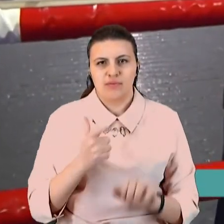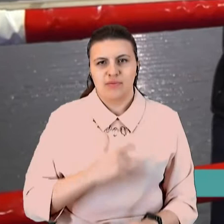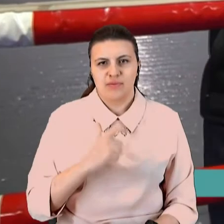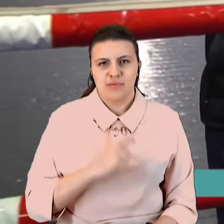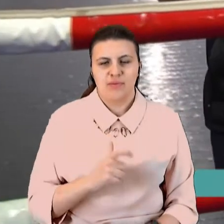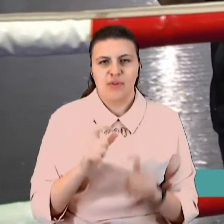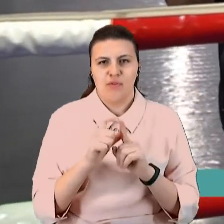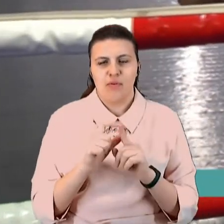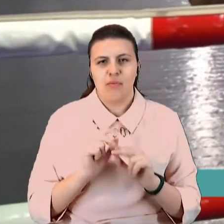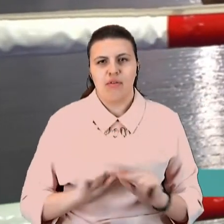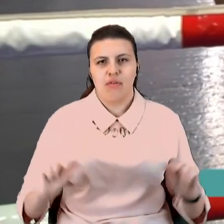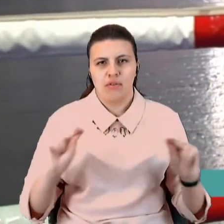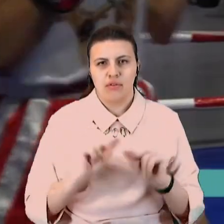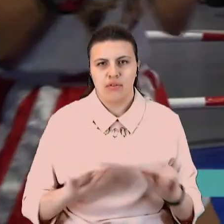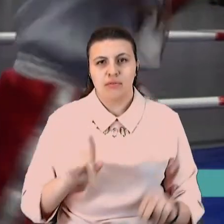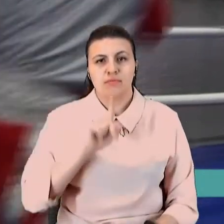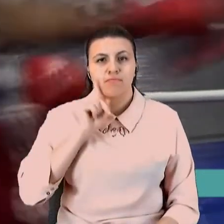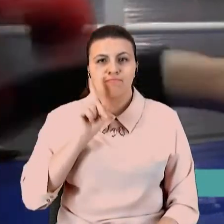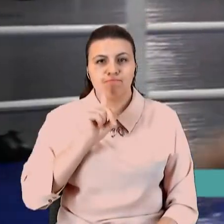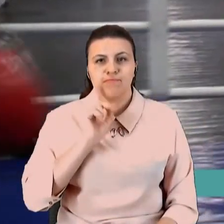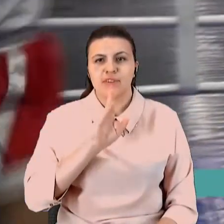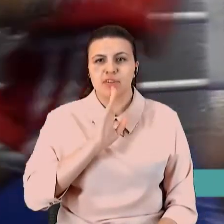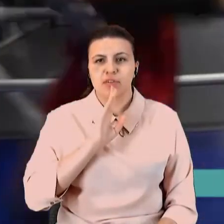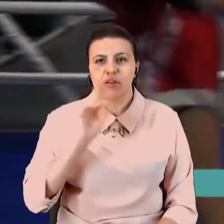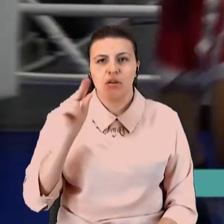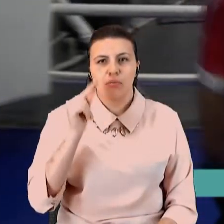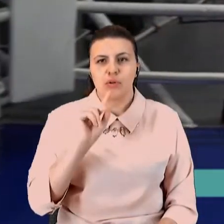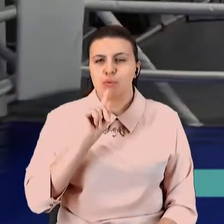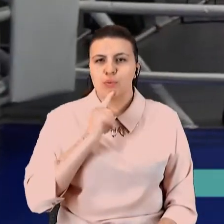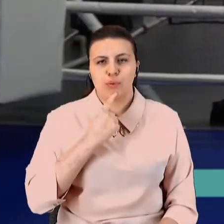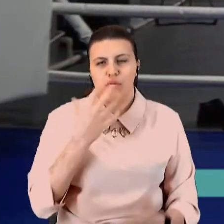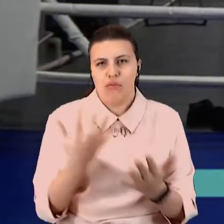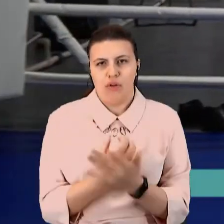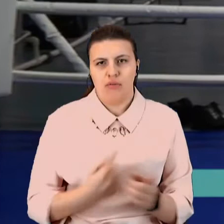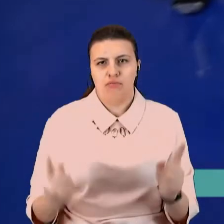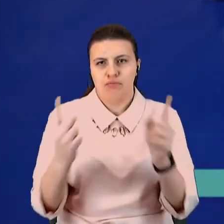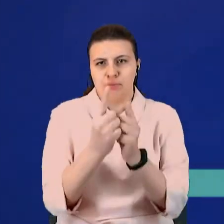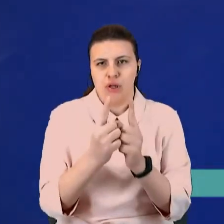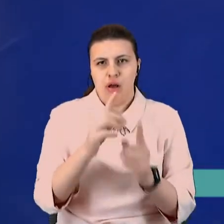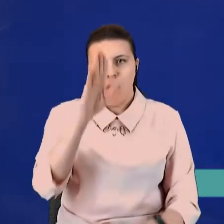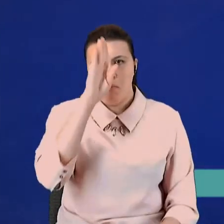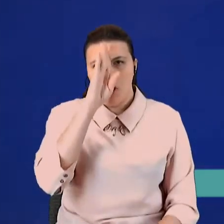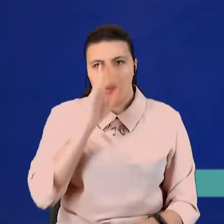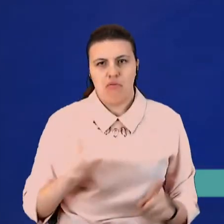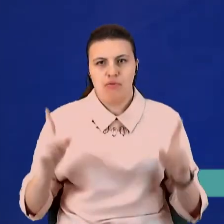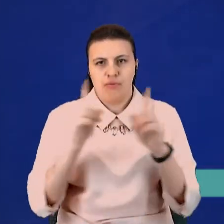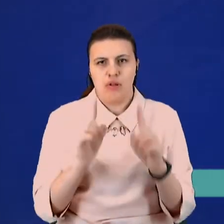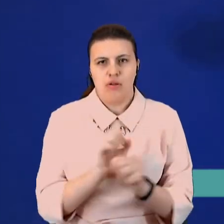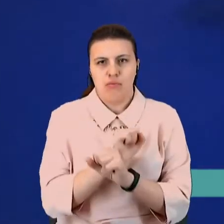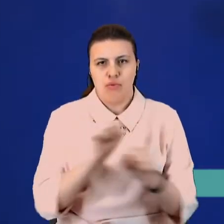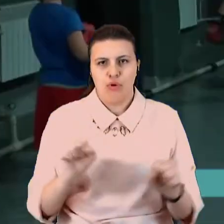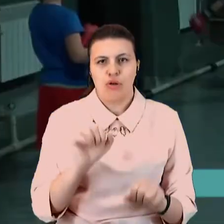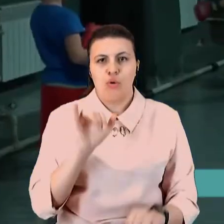тренера, через юний вік дівчинці на чемпіонатах складно знайти суперниць, а змагатися з хлопцями не можна. Втім, вона вже має дві золоті